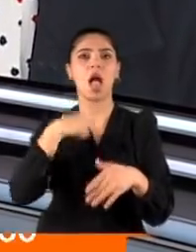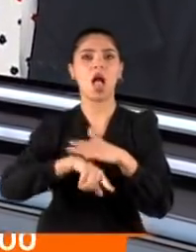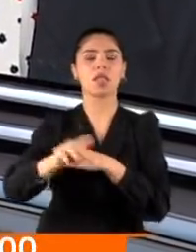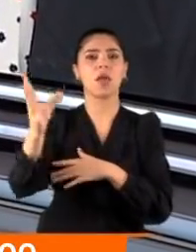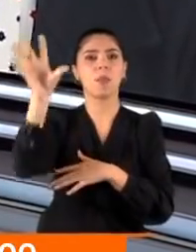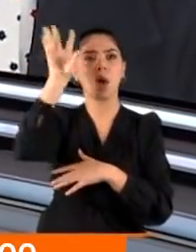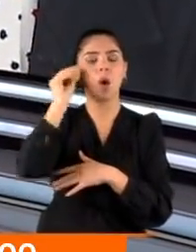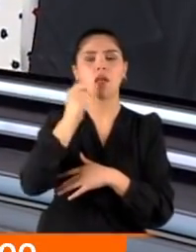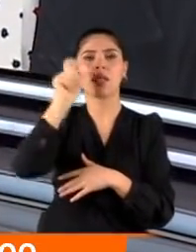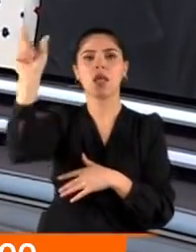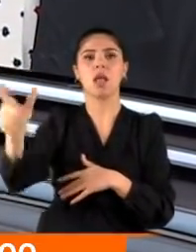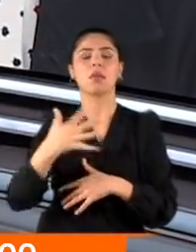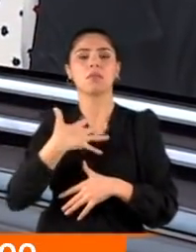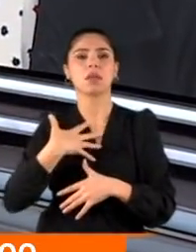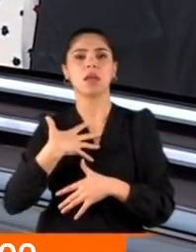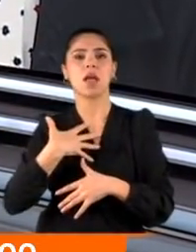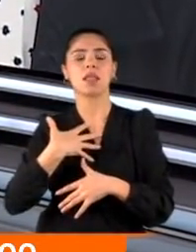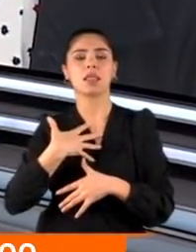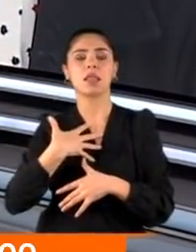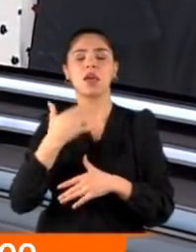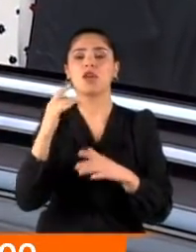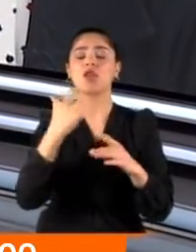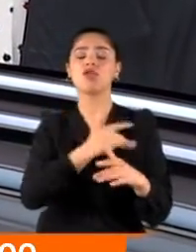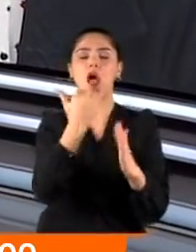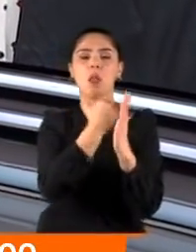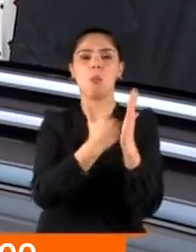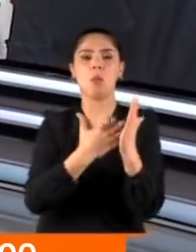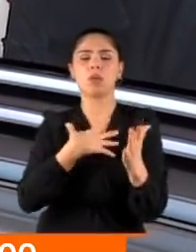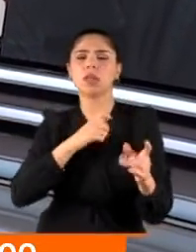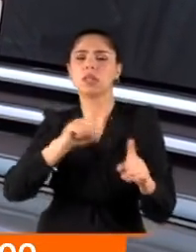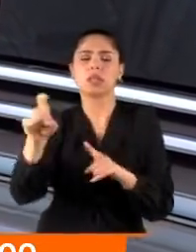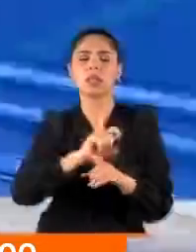adam kendine hakim olamadı ve bakın neler oldu stüdyoda.